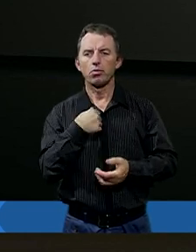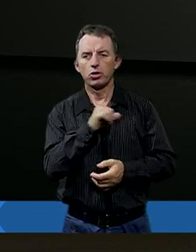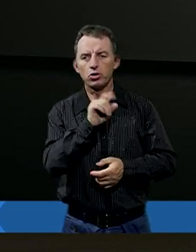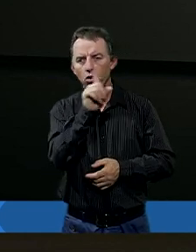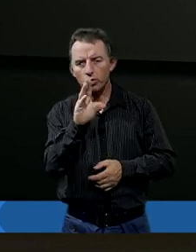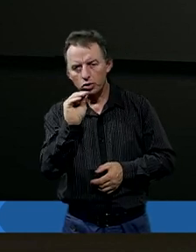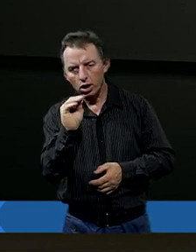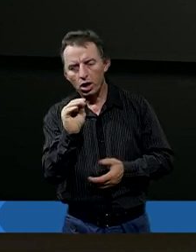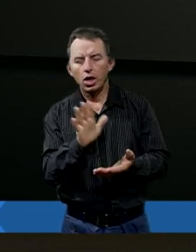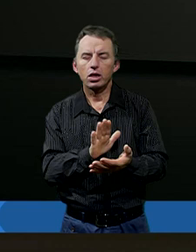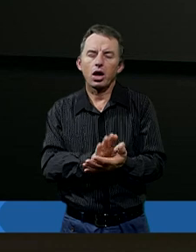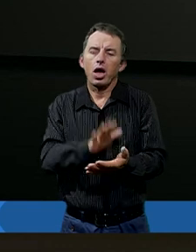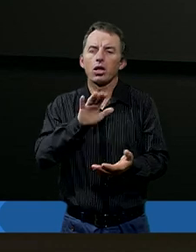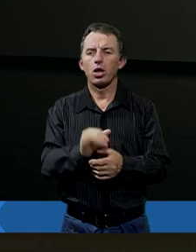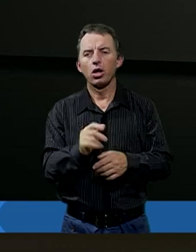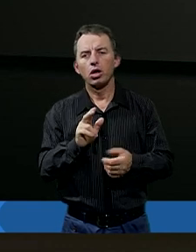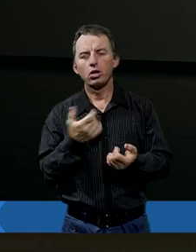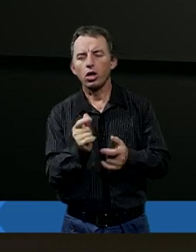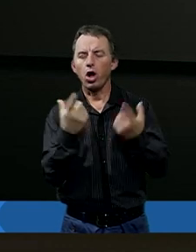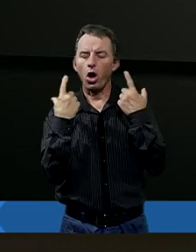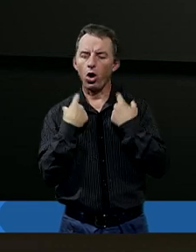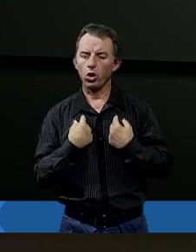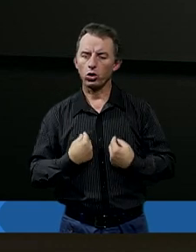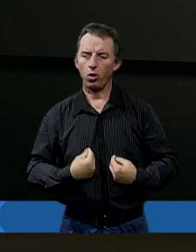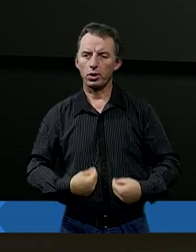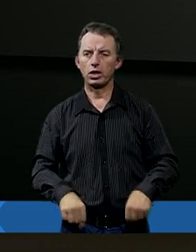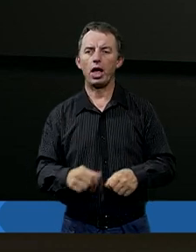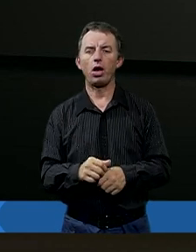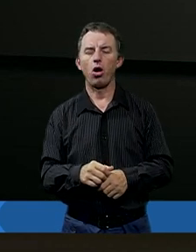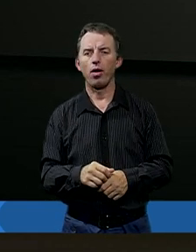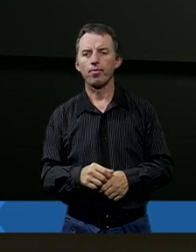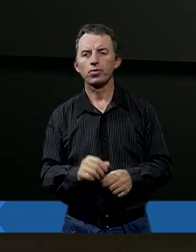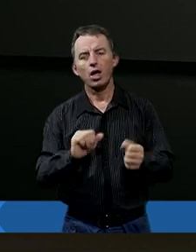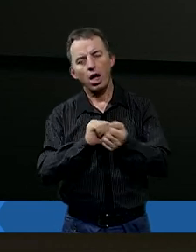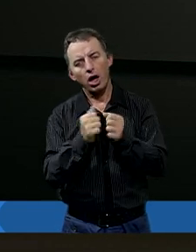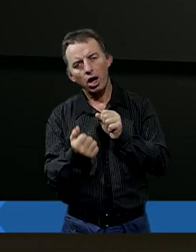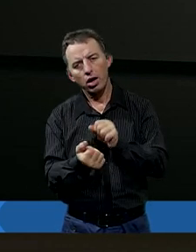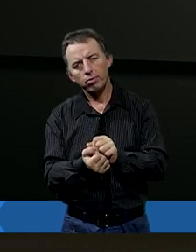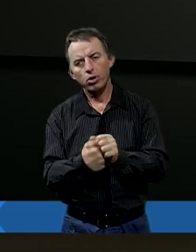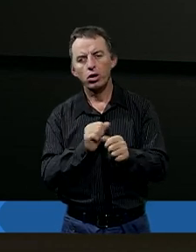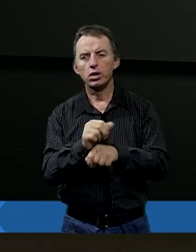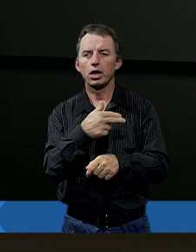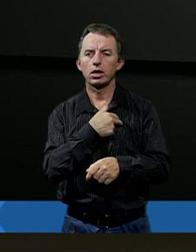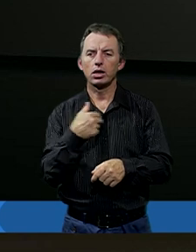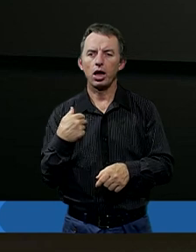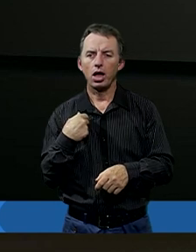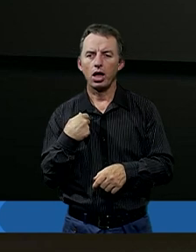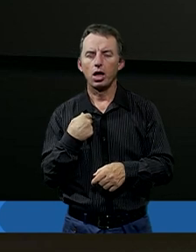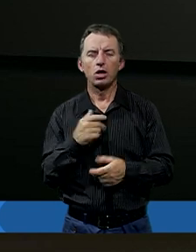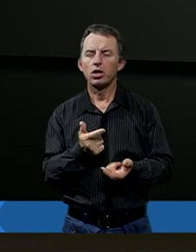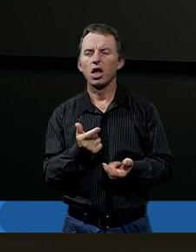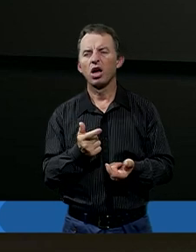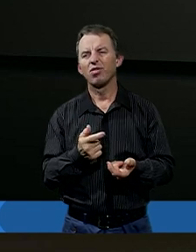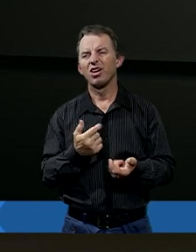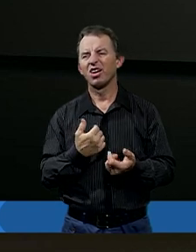traktujemy jako coś tak oczywistego albo jest nam wręcz